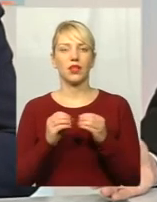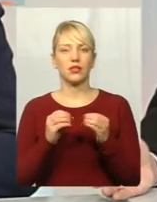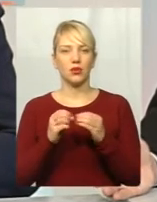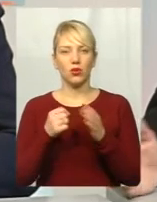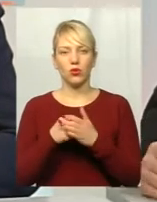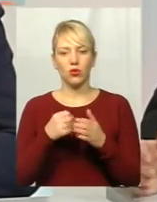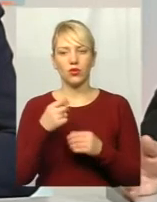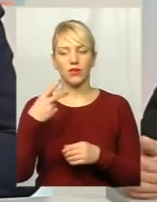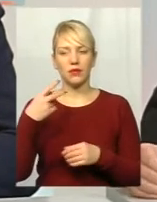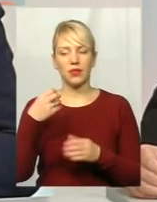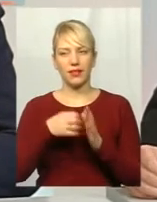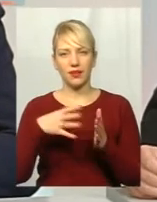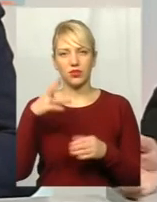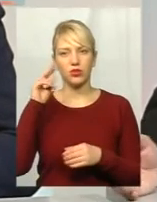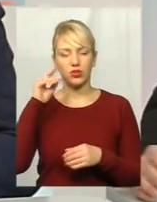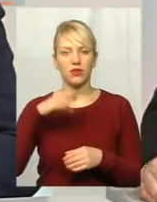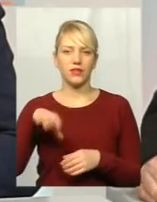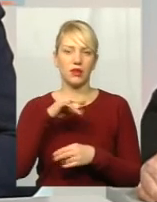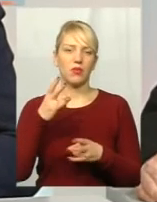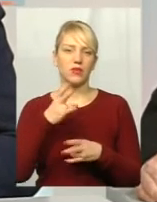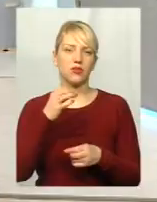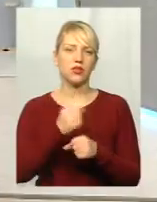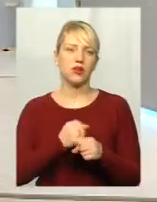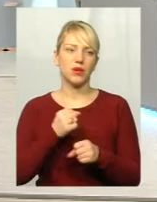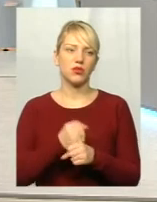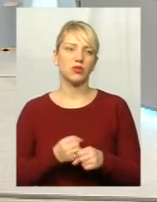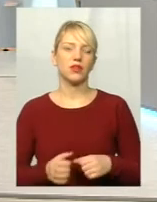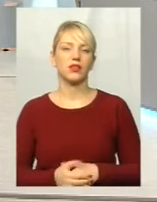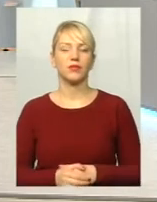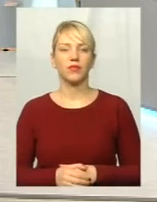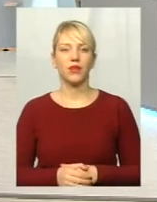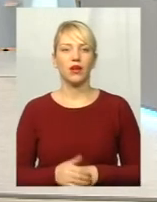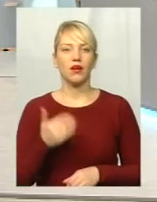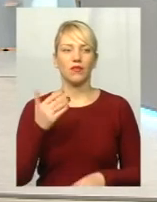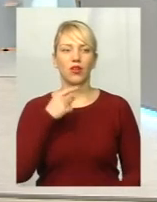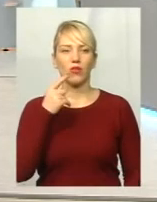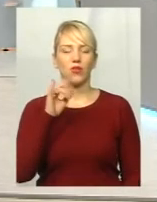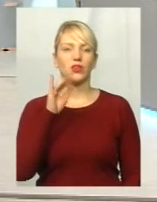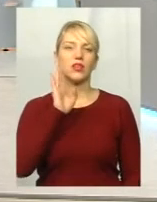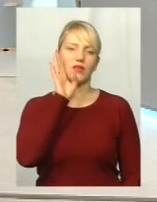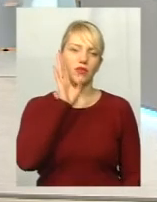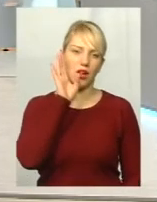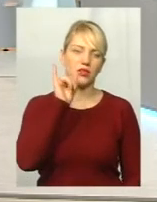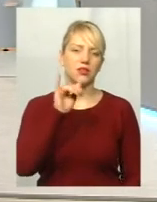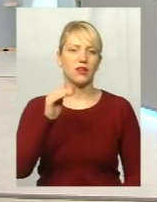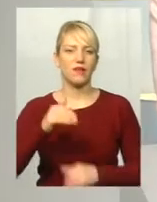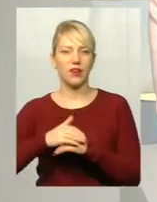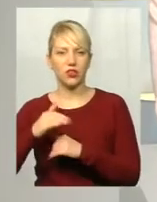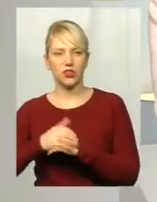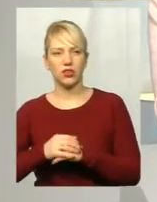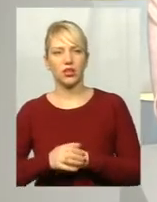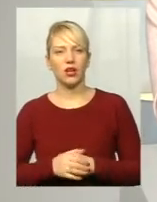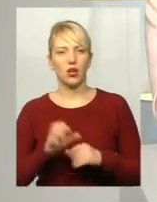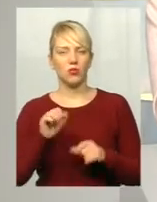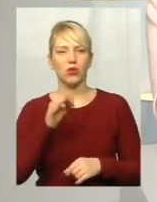15 числа вже все має запрацювати. Сказали ви, і зранку, і вранці, і ввечері. Можете сказати,